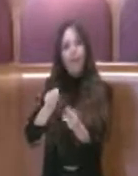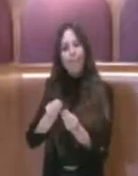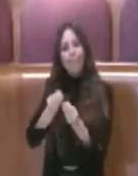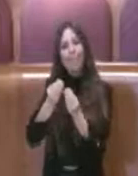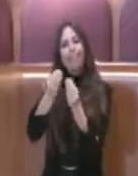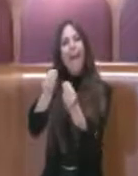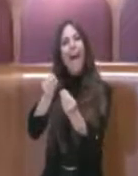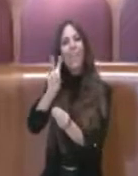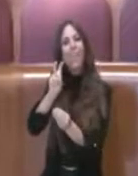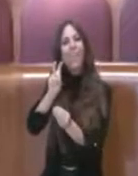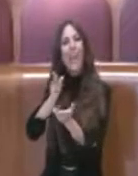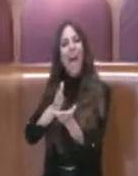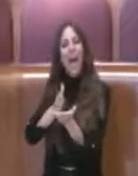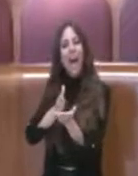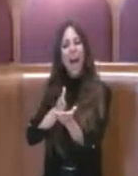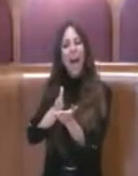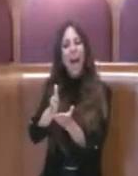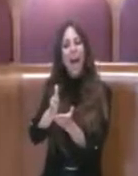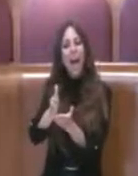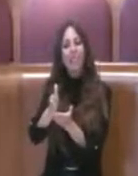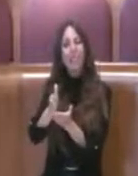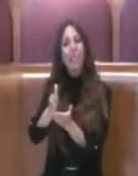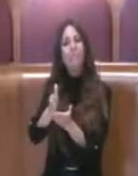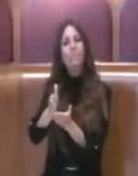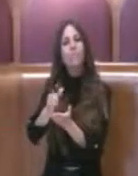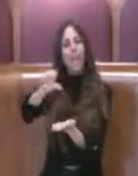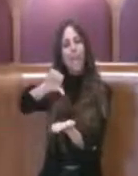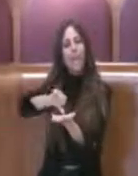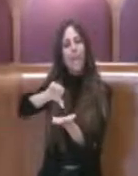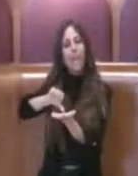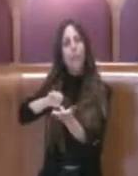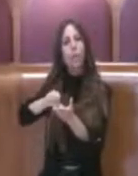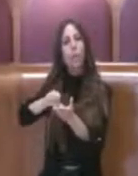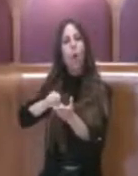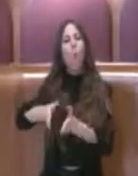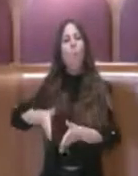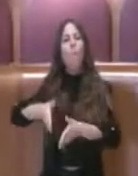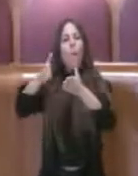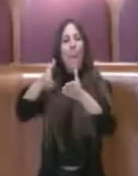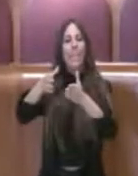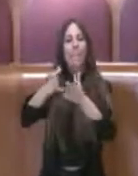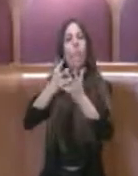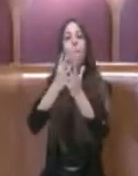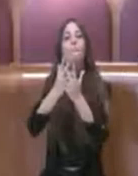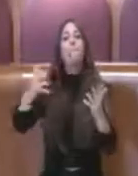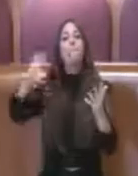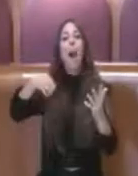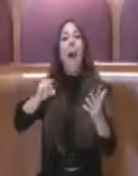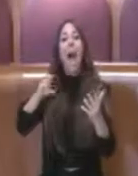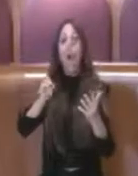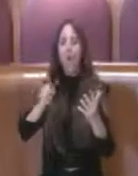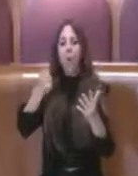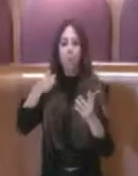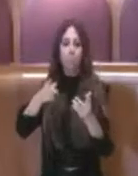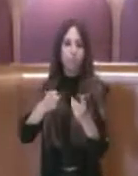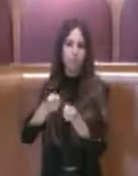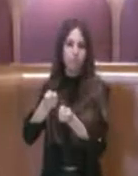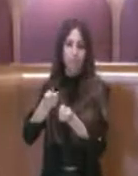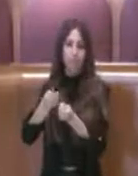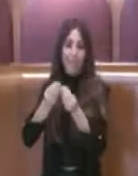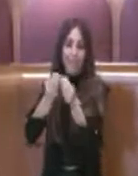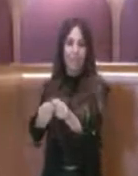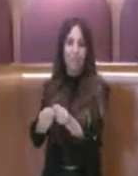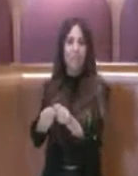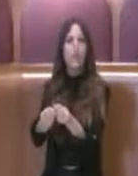per 20 anni la struttura del Palazzo delle Esposizioni e del Magro proprio perché questa produzione del Polo del